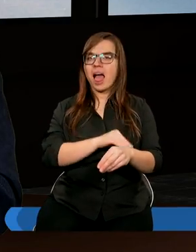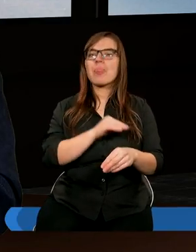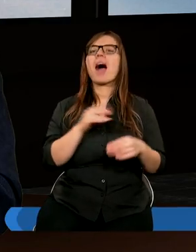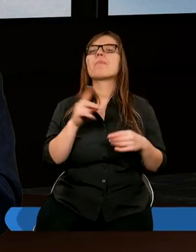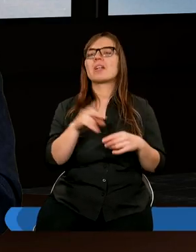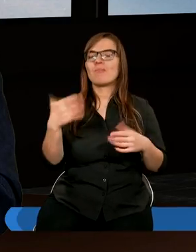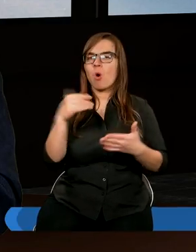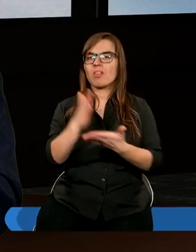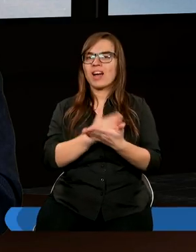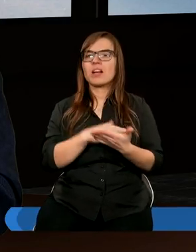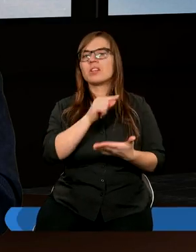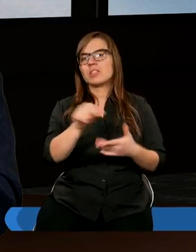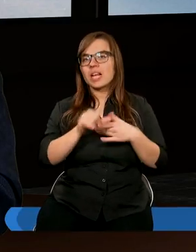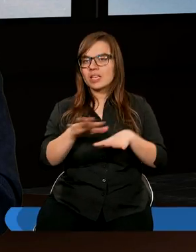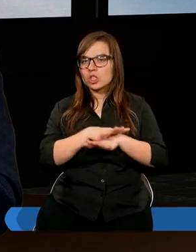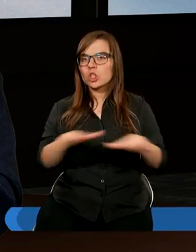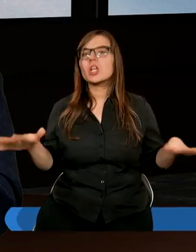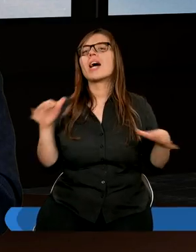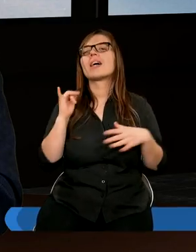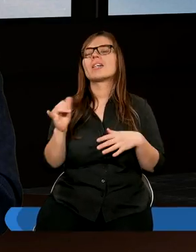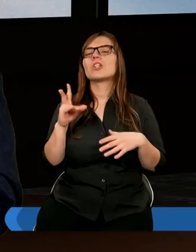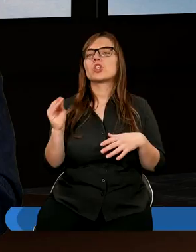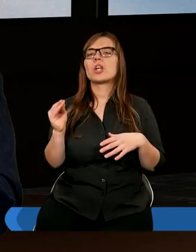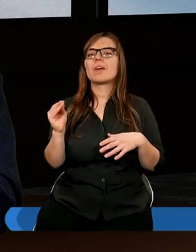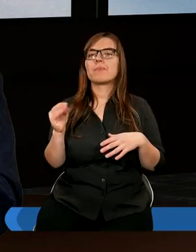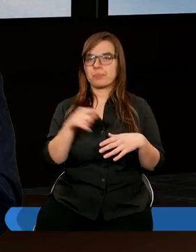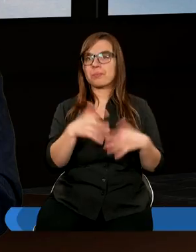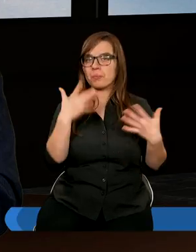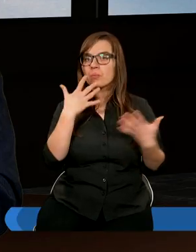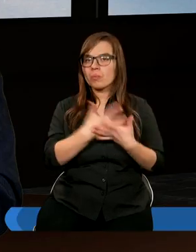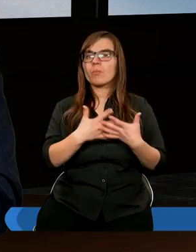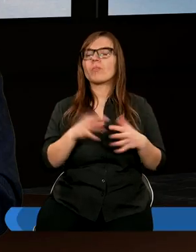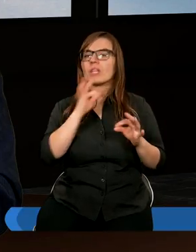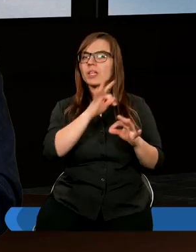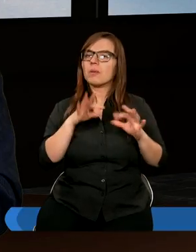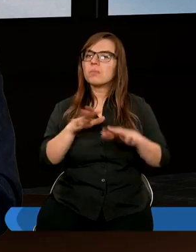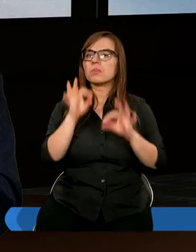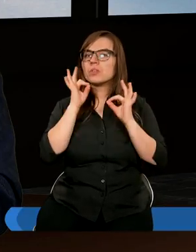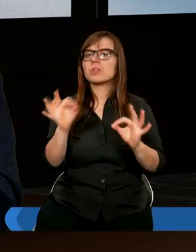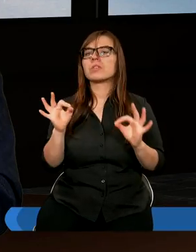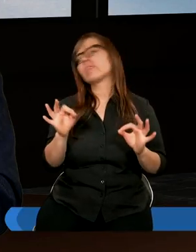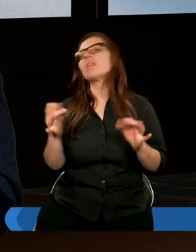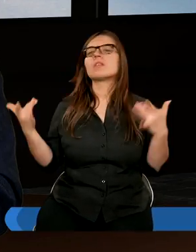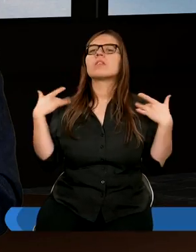warunkiem, że jest szczery i że używając tego popularnego słowa, w życiu nie